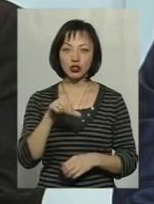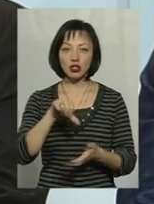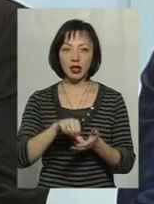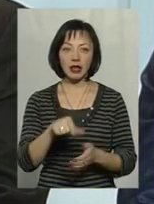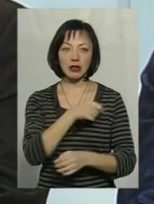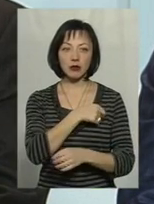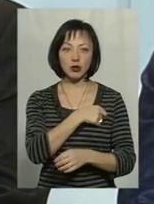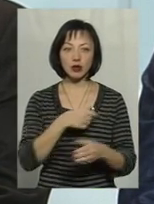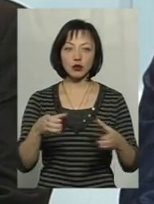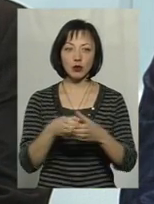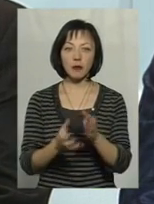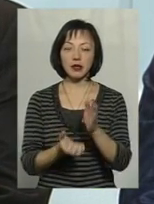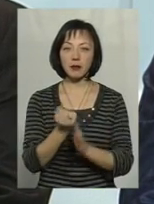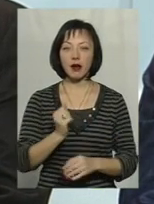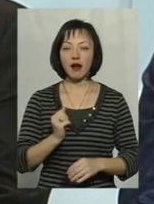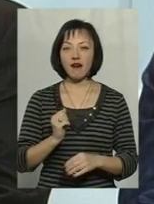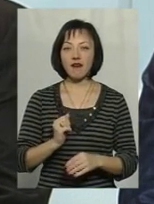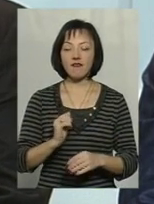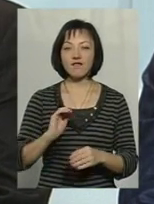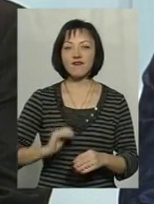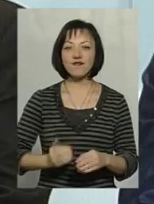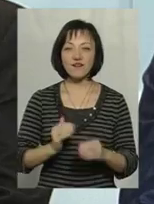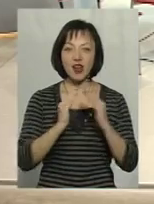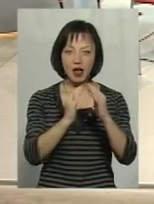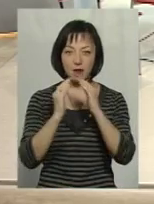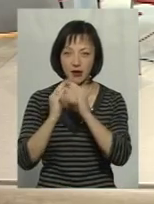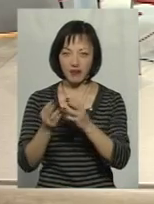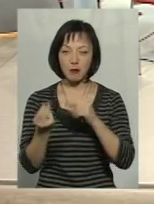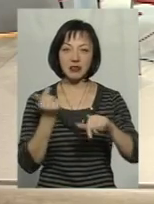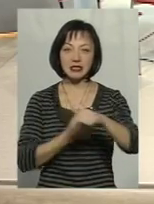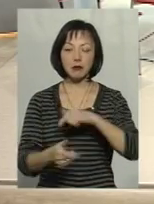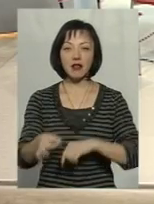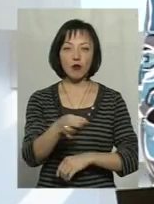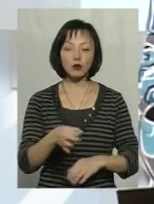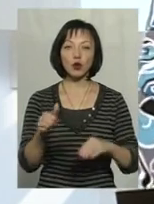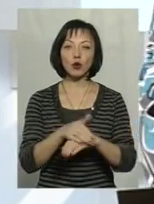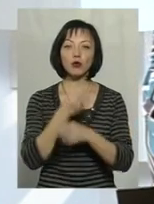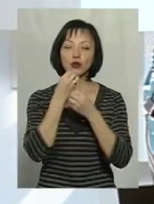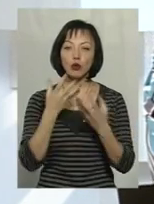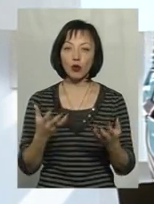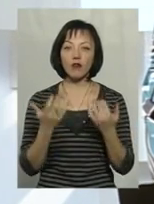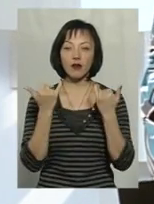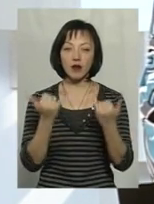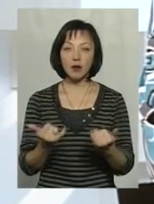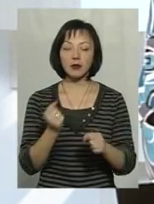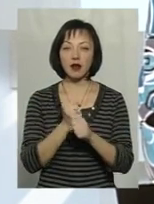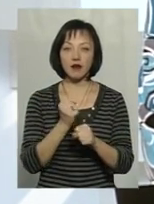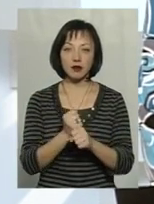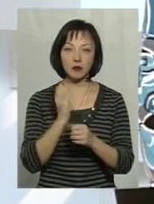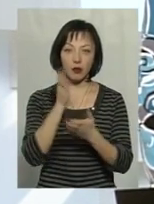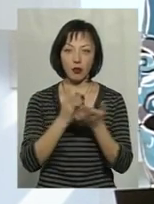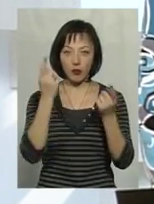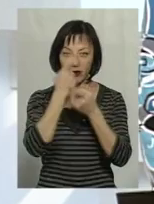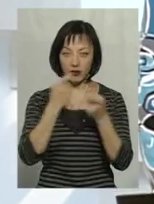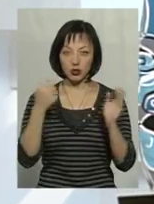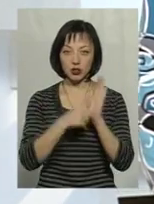фермерів та підприємців Хмельниччини. Доброго здоров'я, шановні гості. Нагадую, глядачам працюємо для вас у прямому